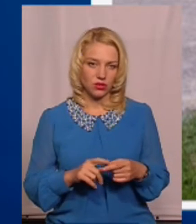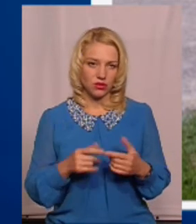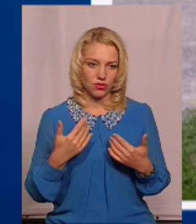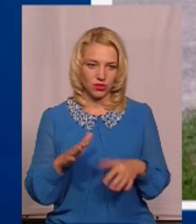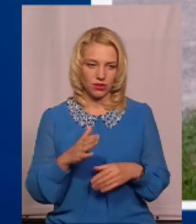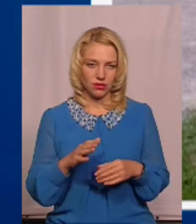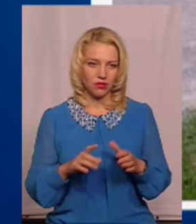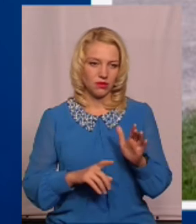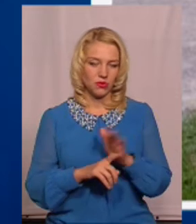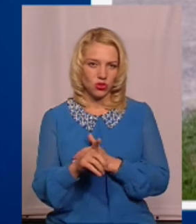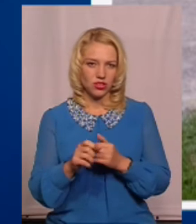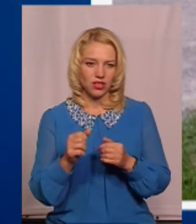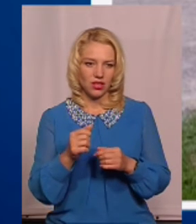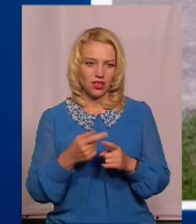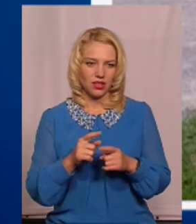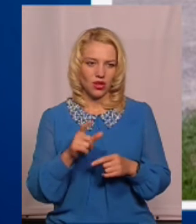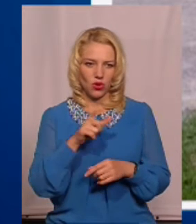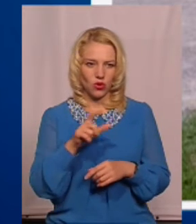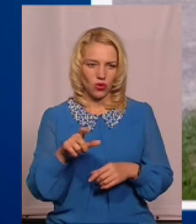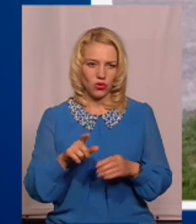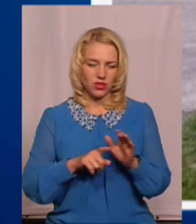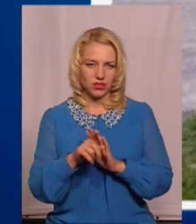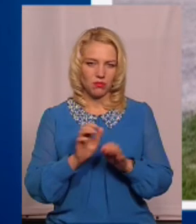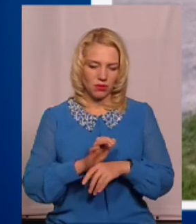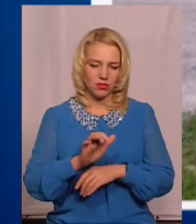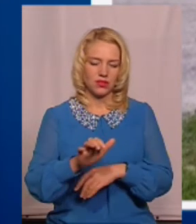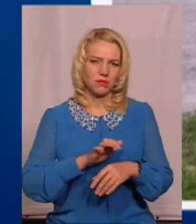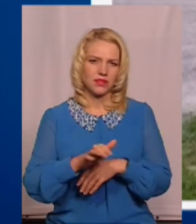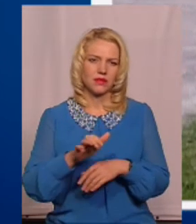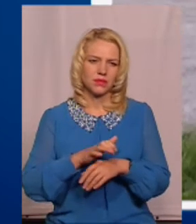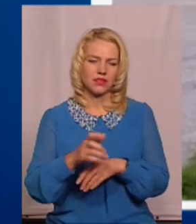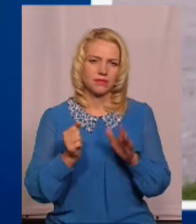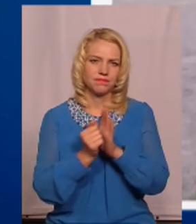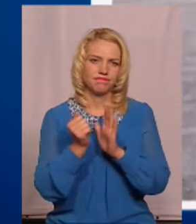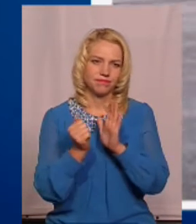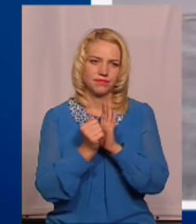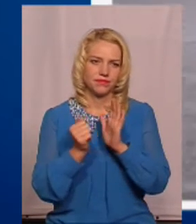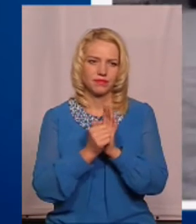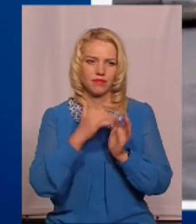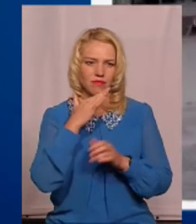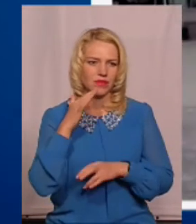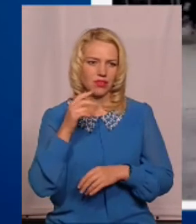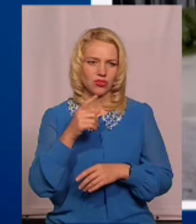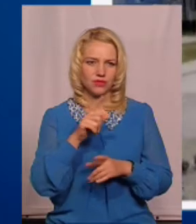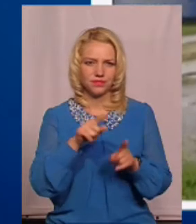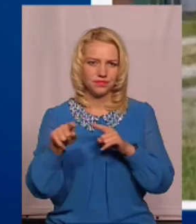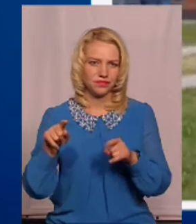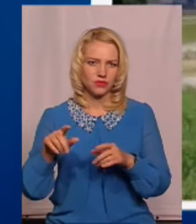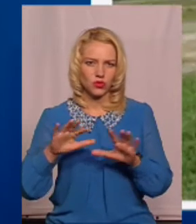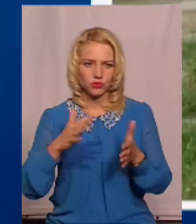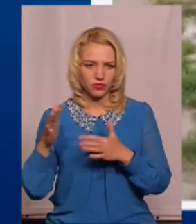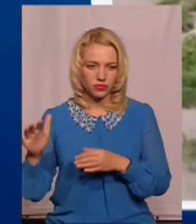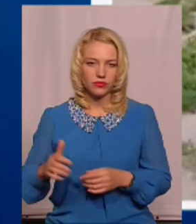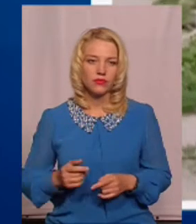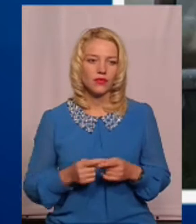Такий вірусний ефект і люди самі почали надсилати подібні публікації, побачили, що таке заходить. Реакція негативна від тих